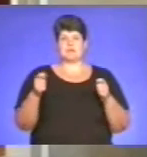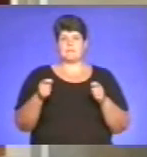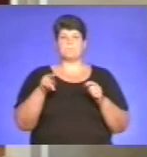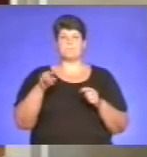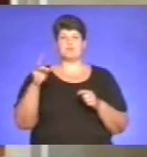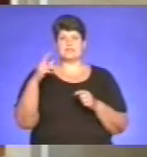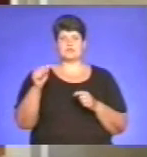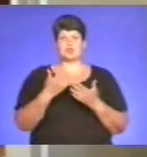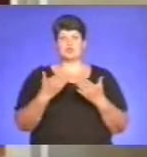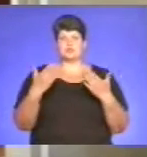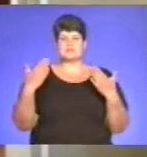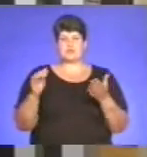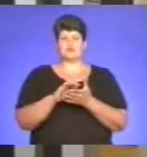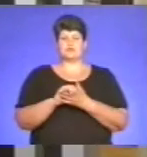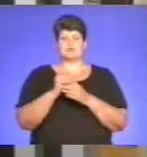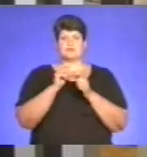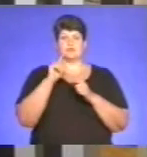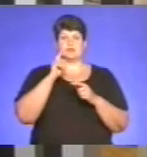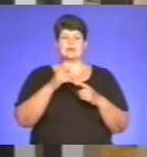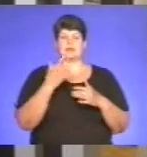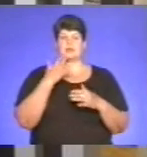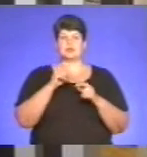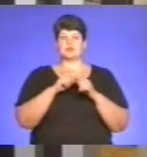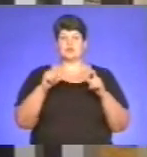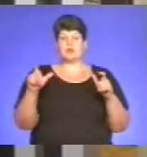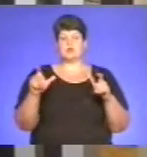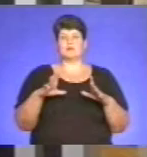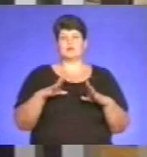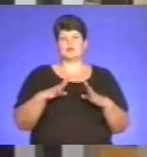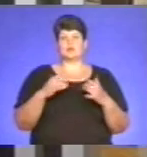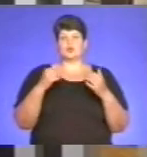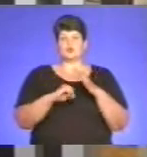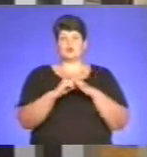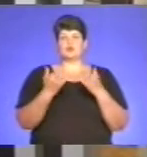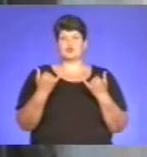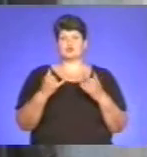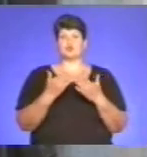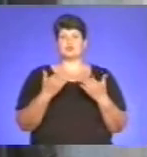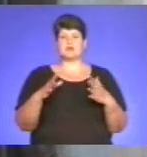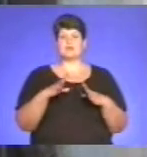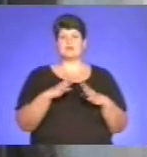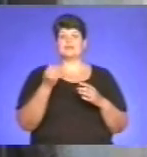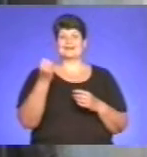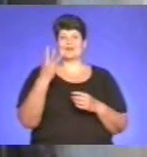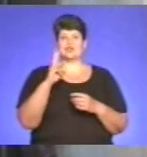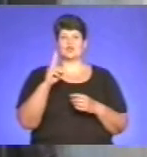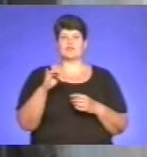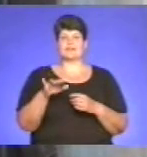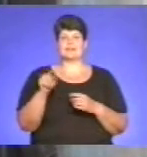Товариства «Народна школа», колекційні збірки якого стали основою нинішнього музею, відбулося 13 квітня